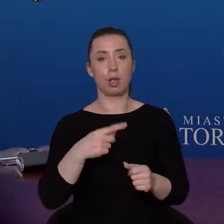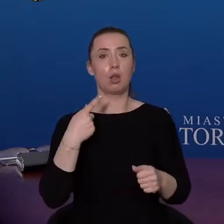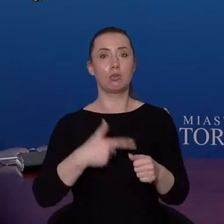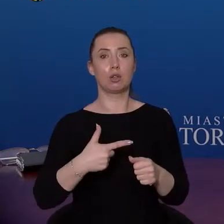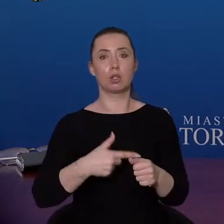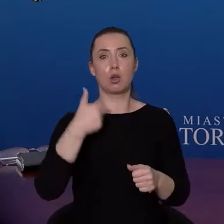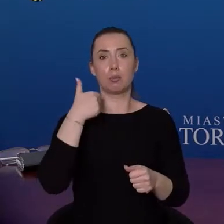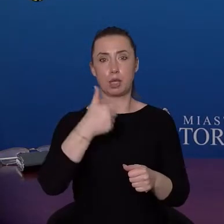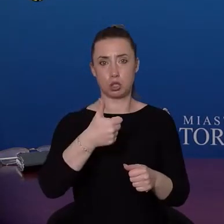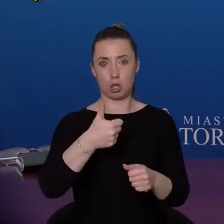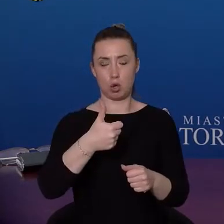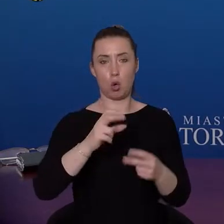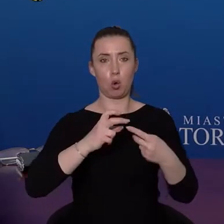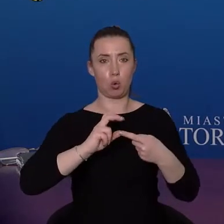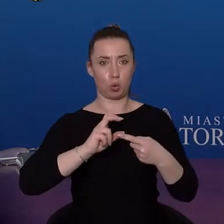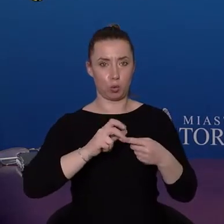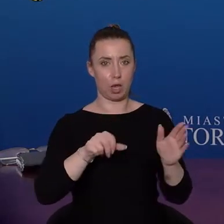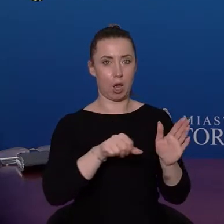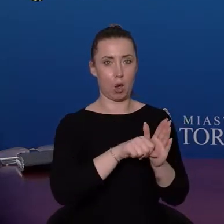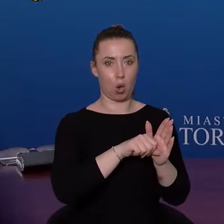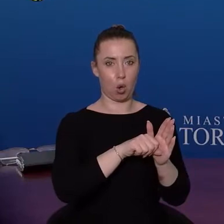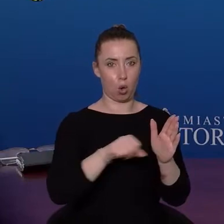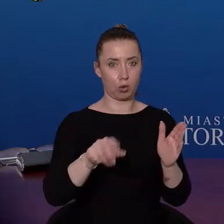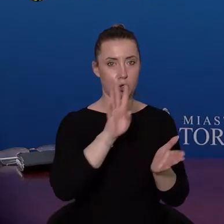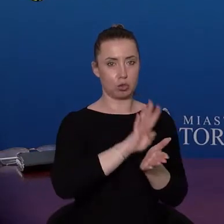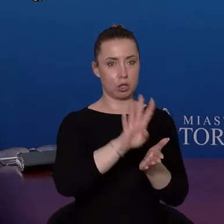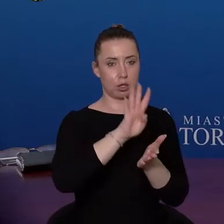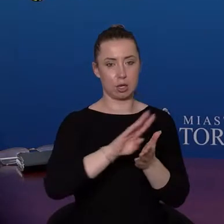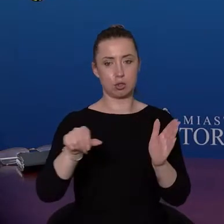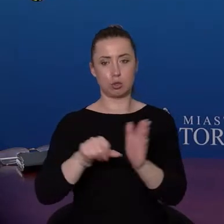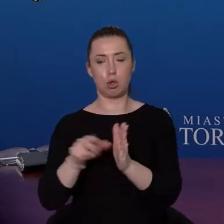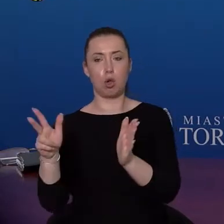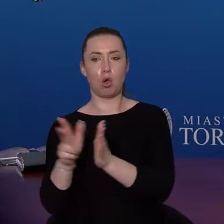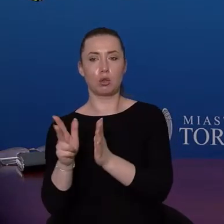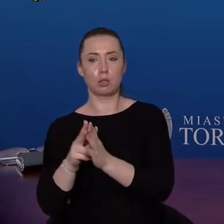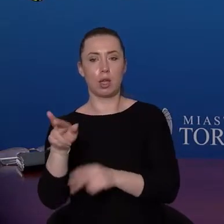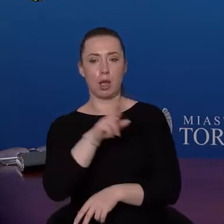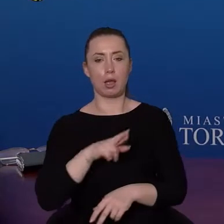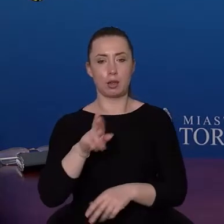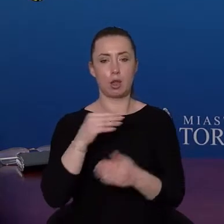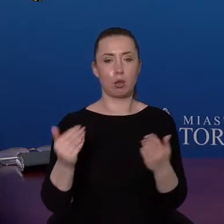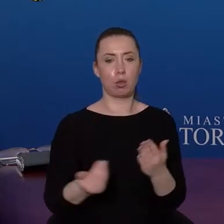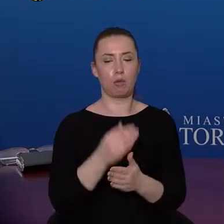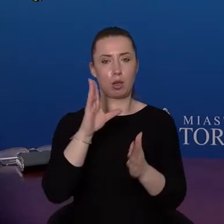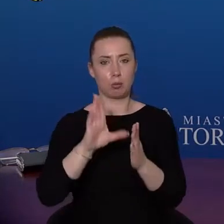grudnia od 14.00 do 18.00 rynek nowomiejski. Będzie można przyjść,